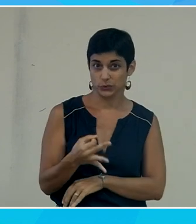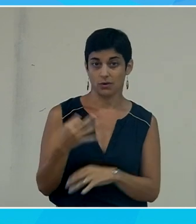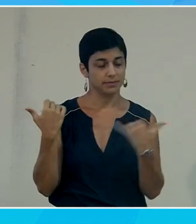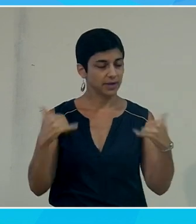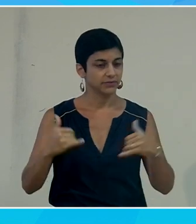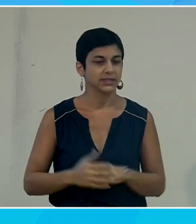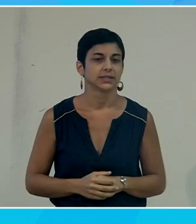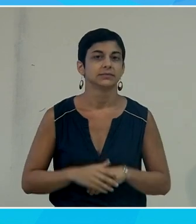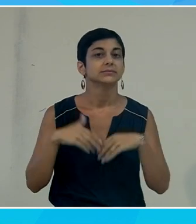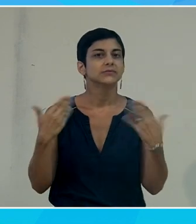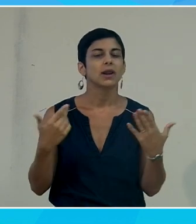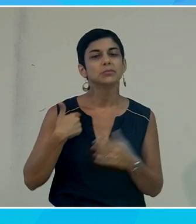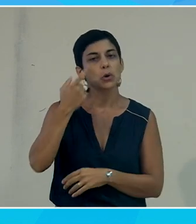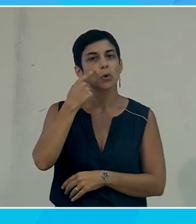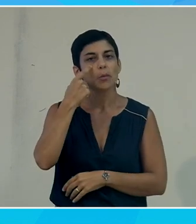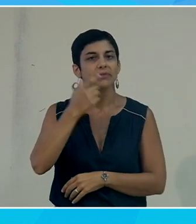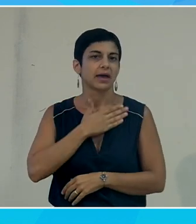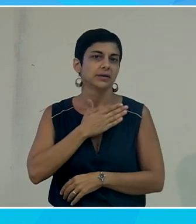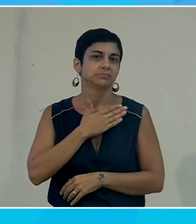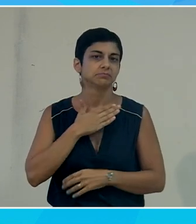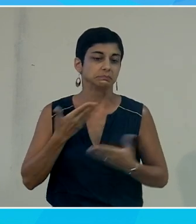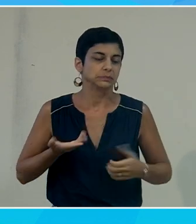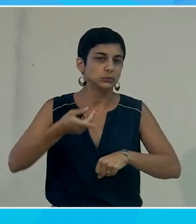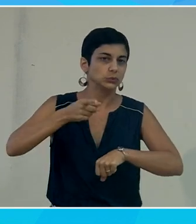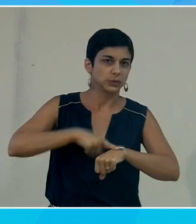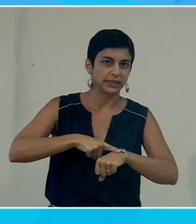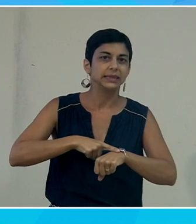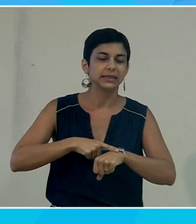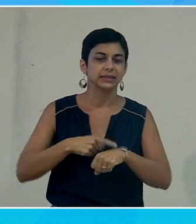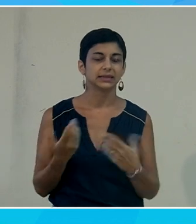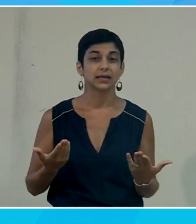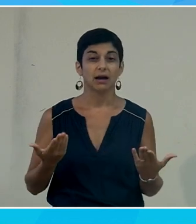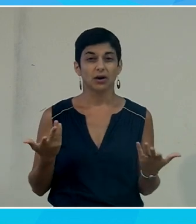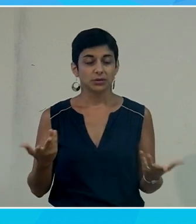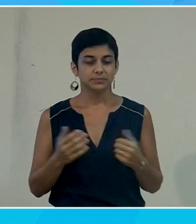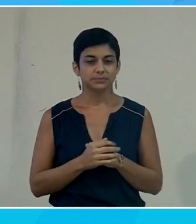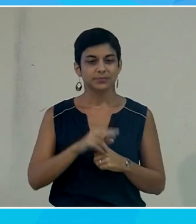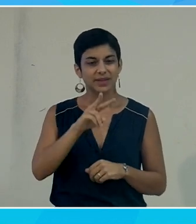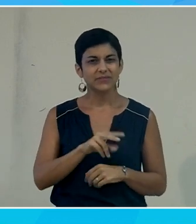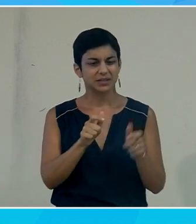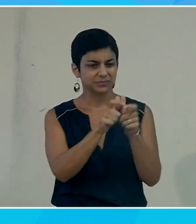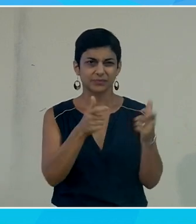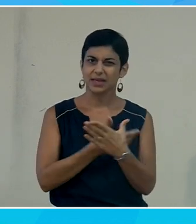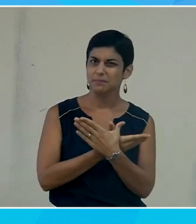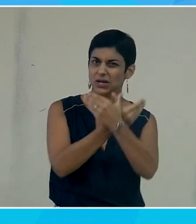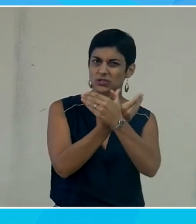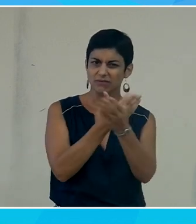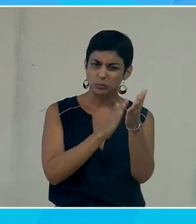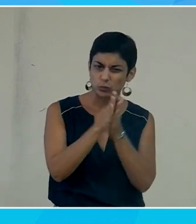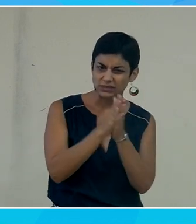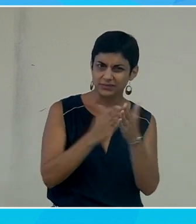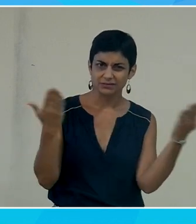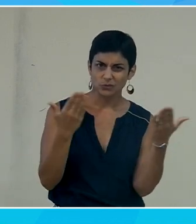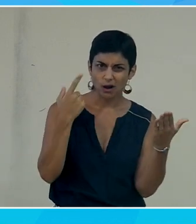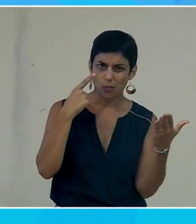un petit peu les commentaires que je ferai à chaud pour rebondir. Qu'est-ce qui motive vraiment Microsoft pour faire l'accessibilité numérique ?